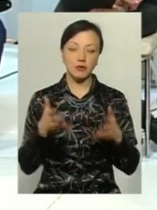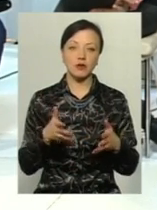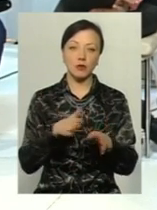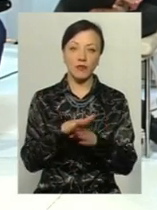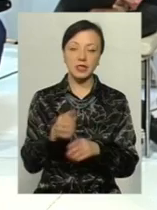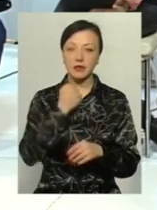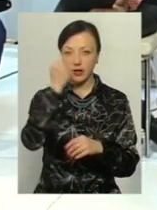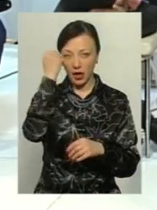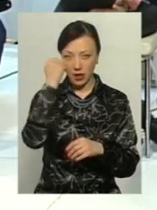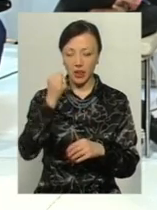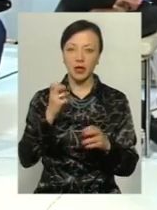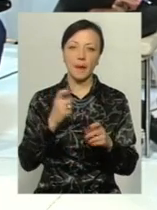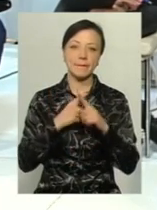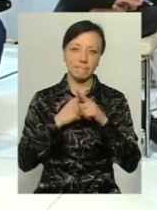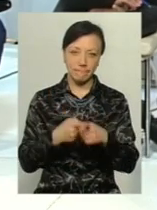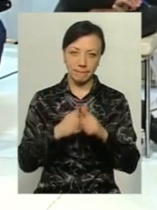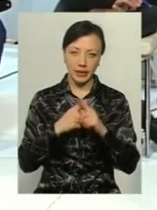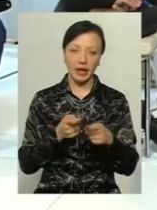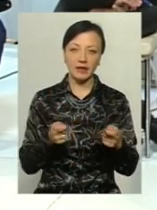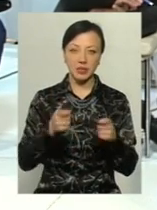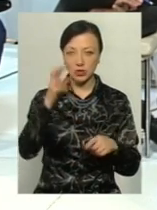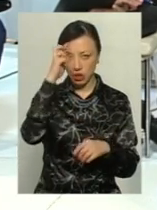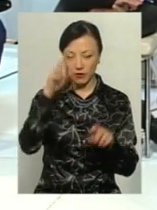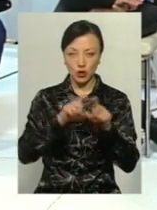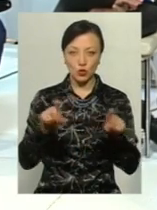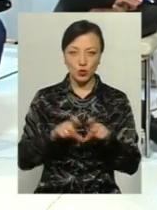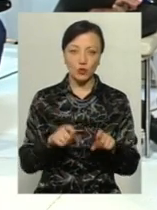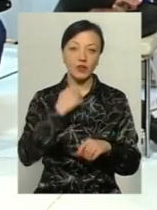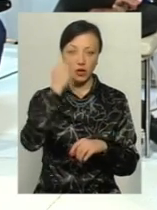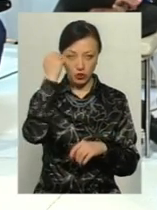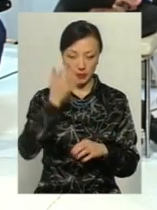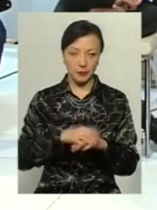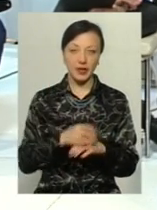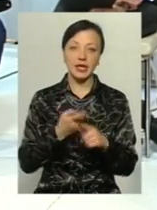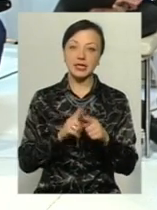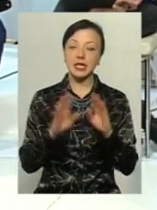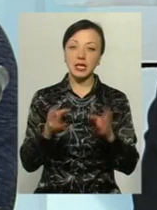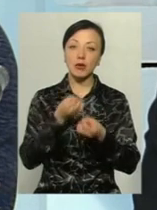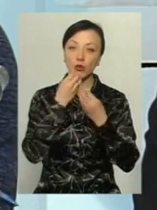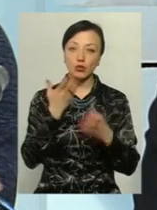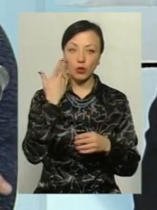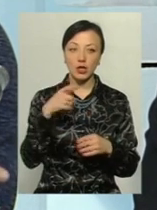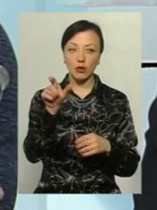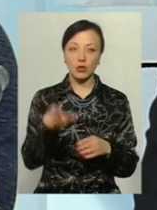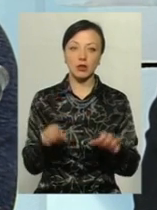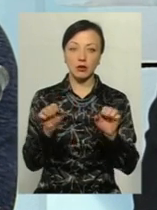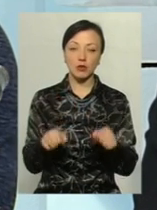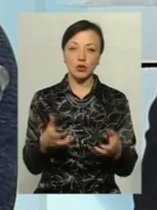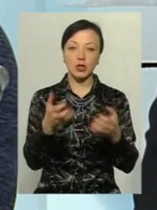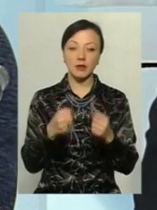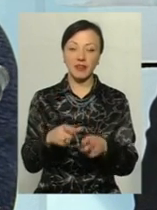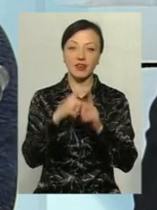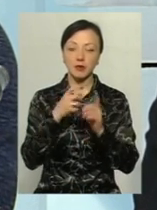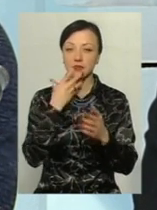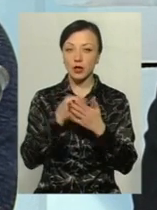завдяки, що на зустріч нам пішли керівники державних структур, за що ми їм вдячні. Це тільки плюс, коли людина може отримати відповідь на свої